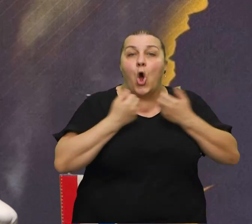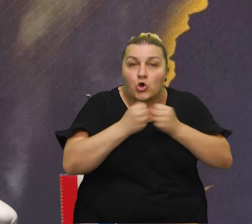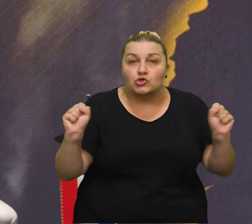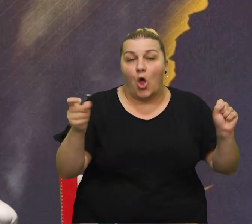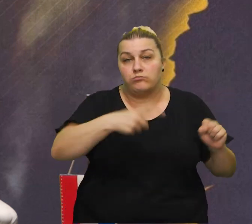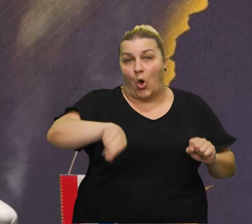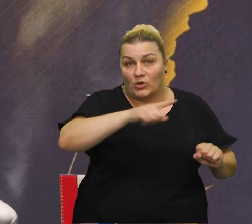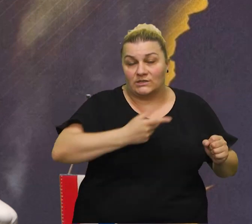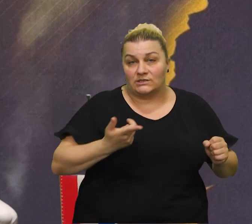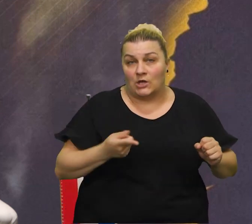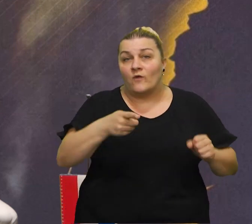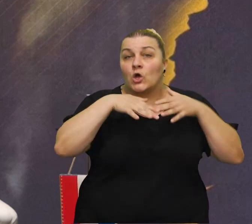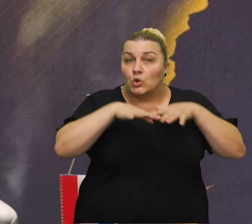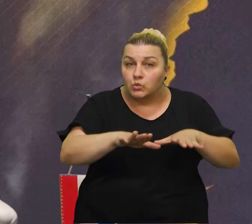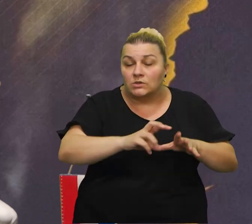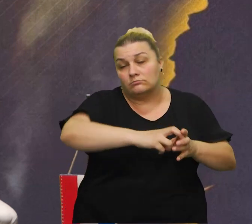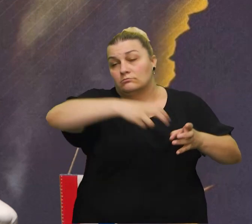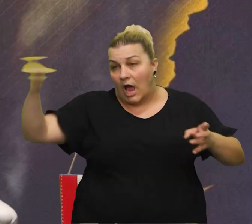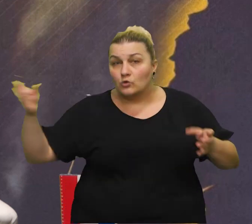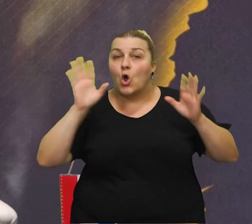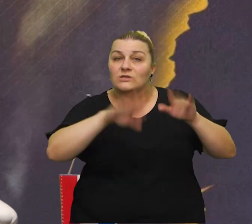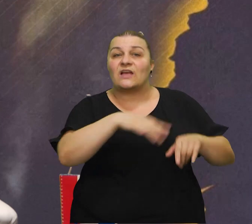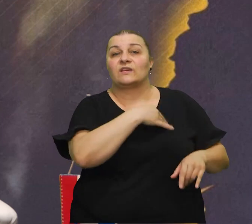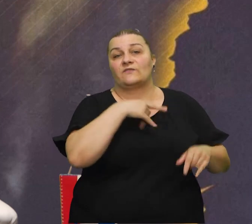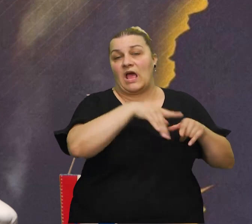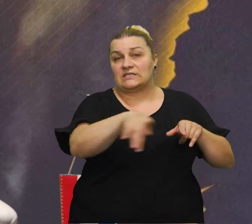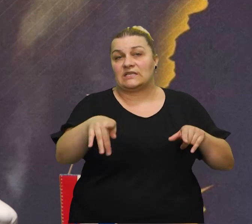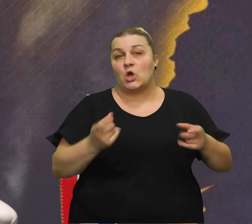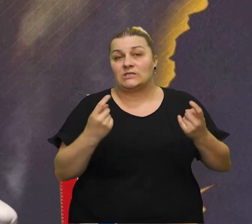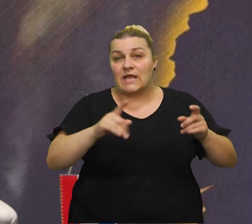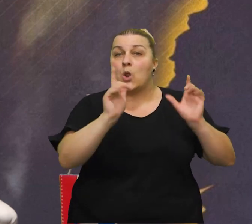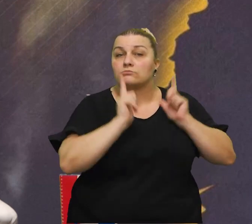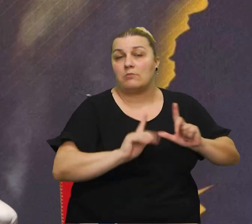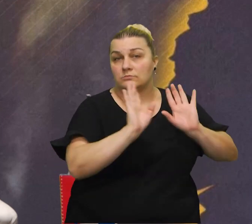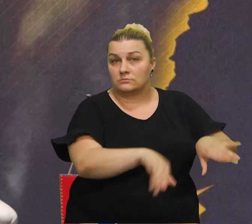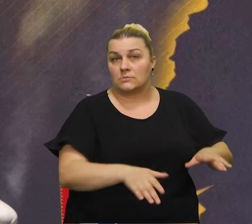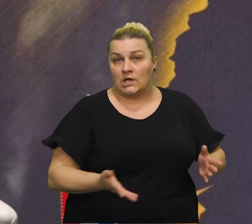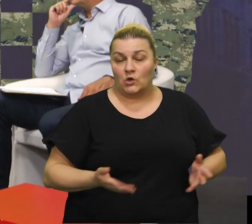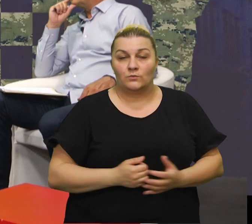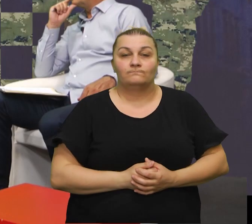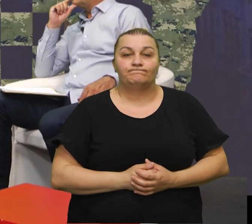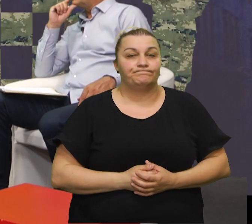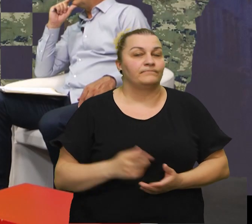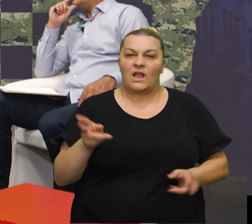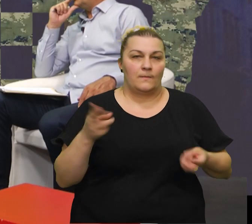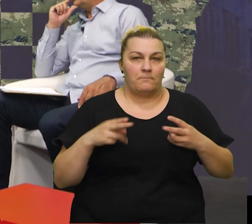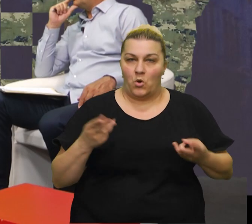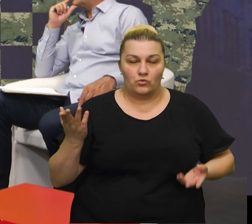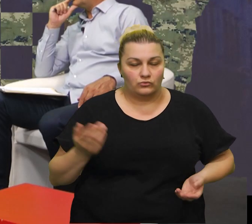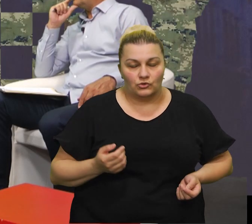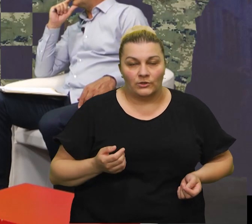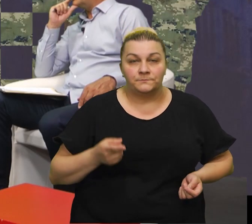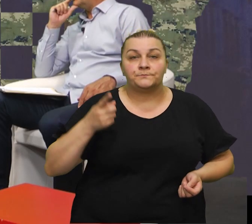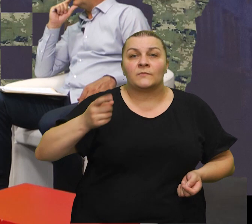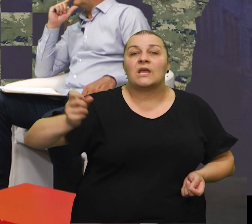oslobođeno od naša, da ti ljudi koji su bili u Kijevu da se maknu iz Kijeva, iz tih hrvatskih sela. Međutim, to je bilo nemoguće. Da, Ivica je, komanda vojno